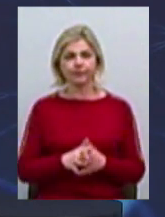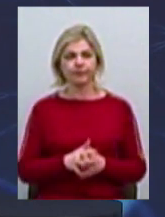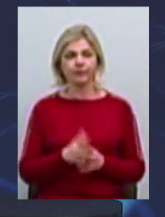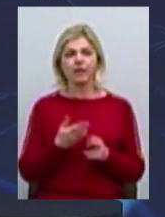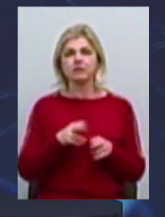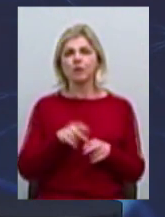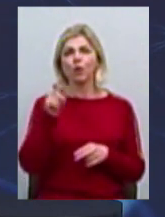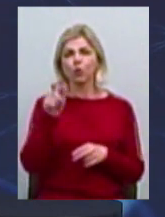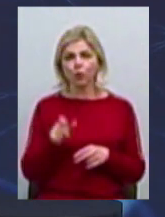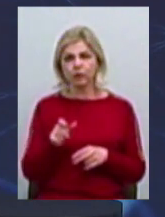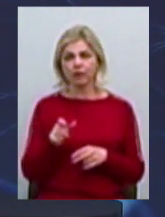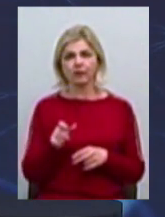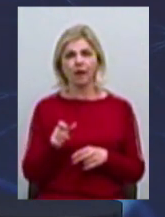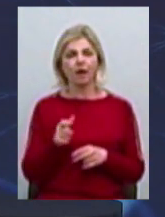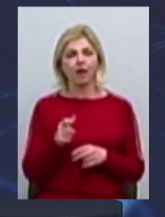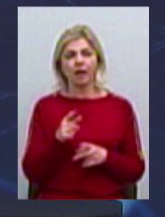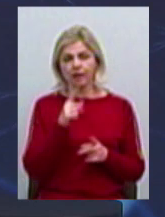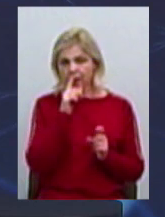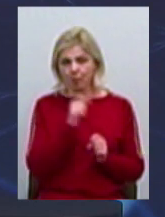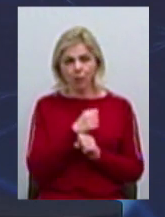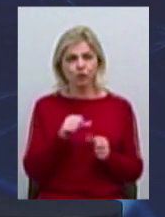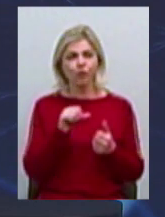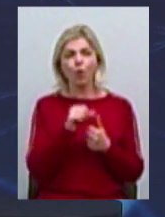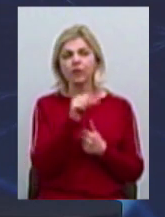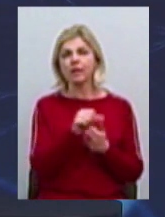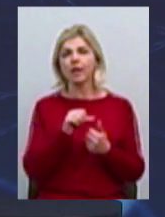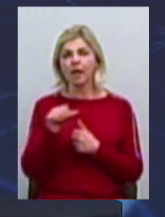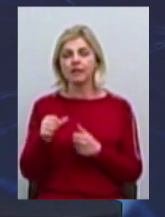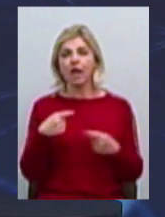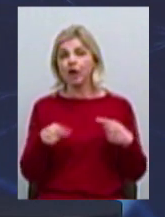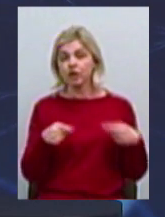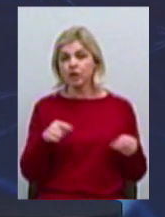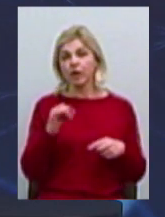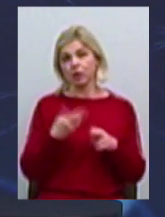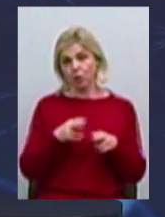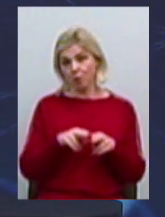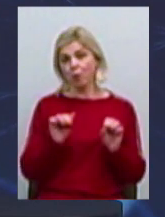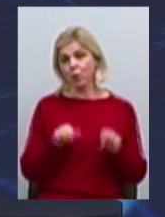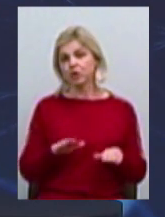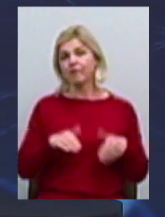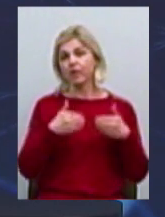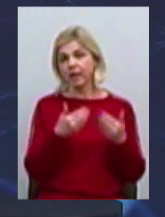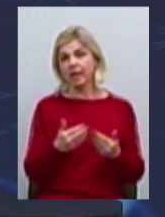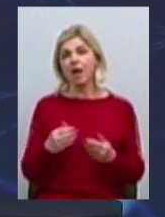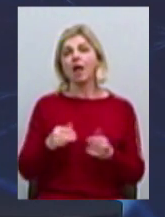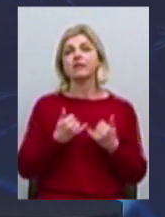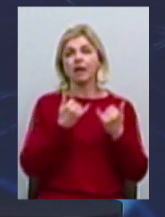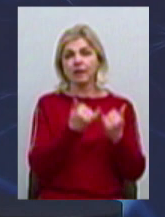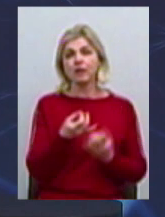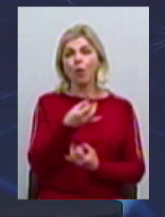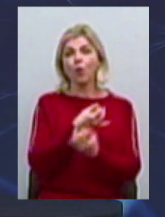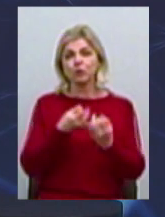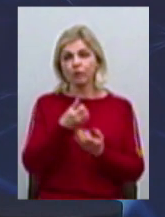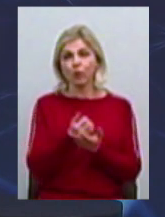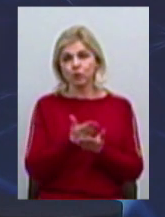як людина і кров, це дві неможливих окремо діяти речі. І тому до нас можна звернутися з наданням консультаційних послуг, ми можемо